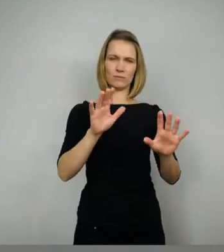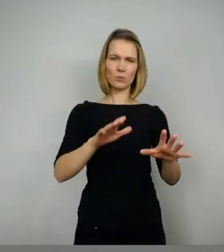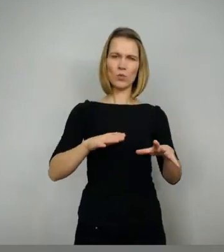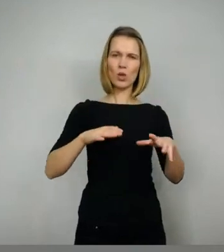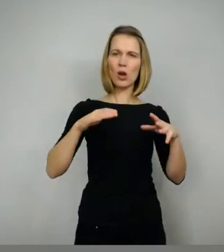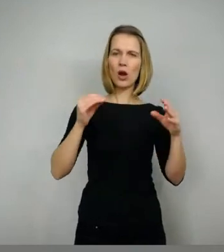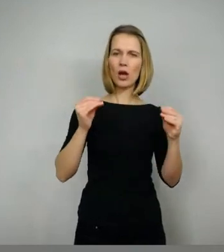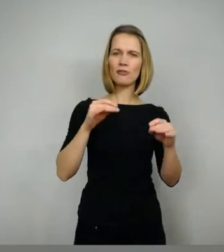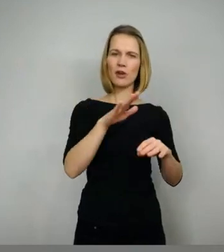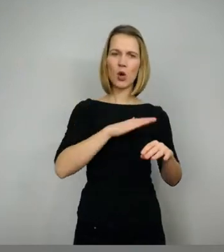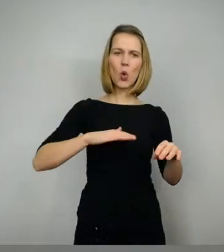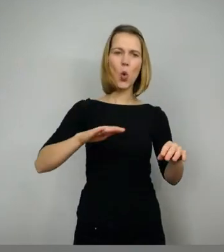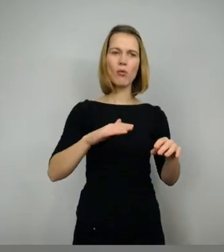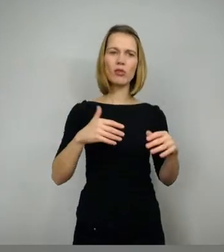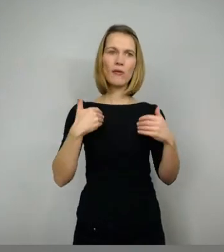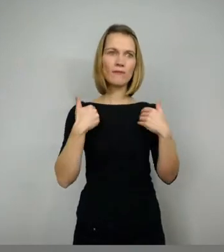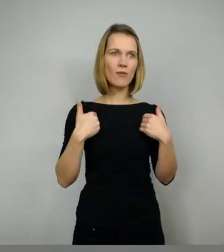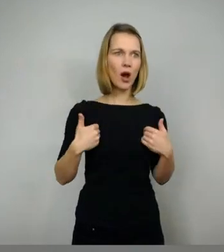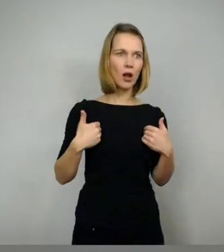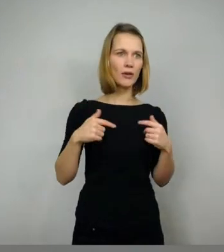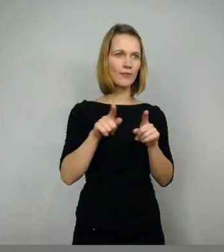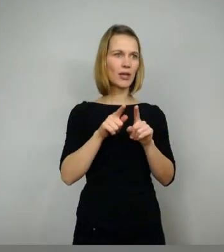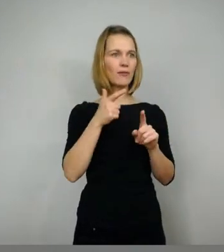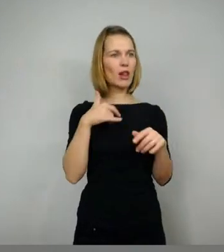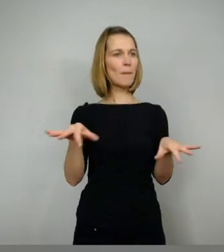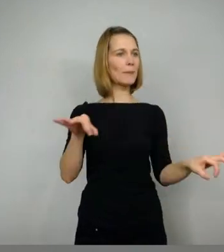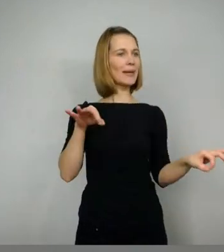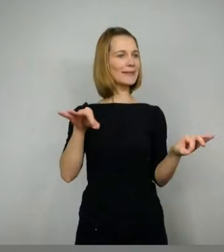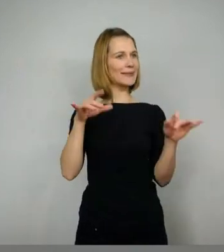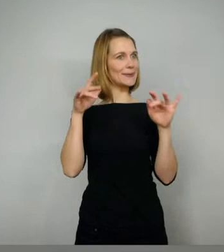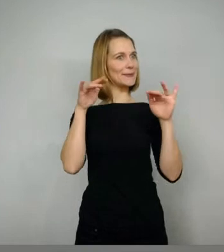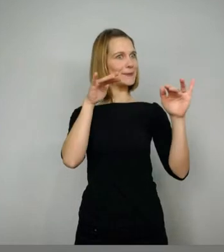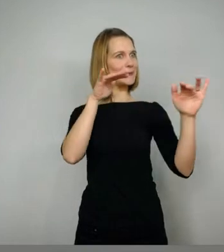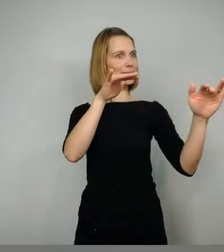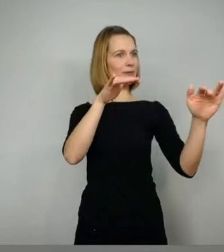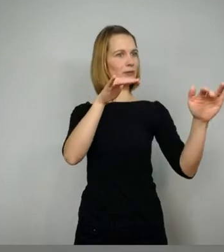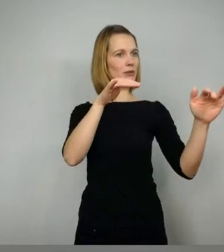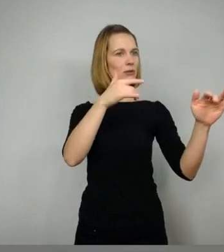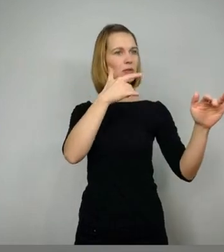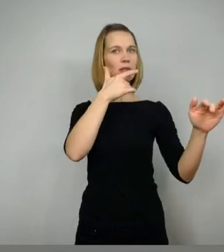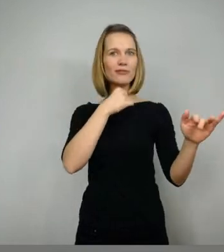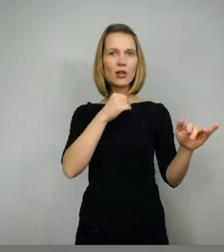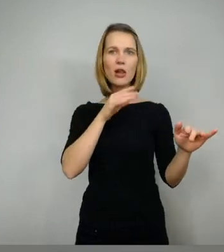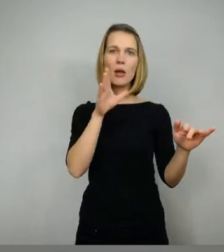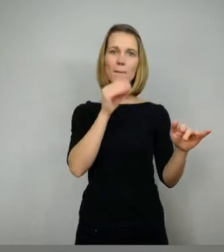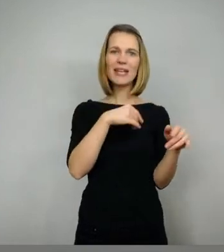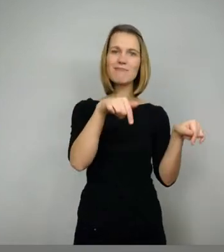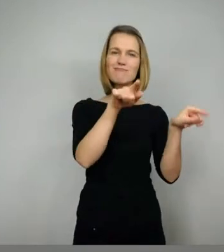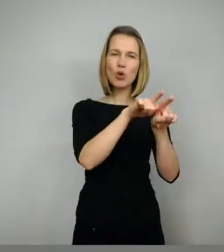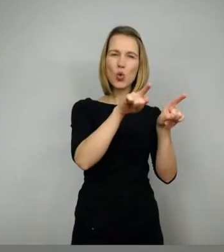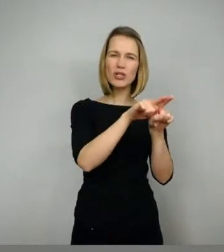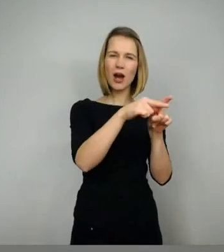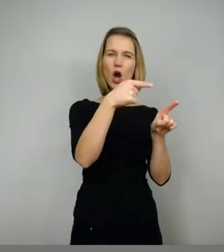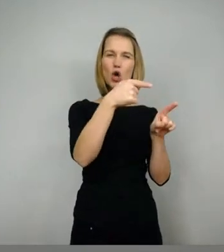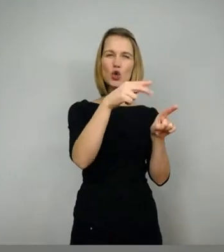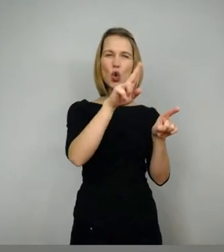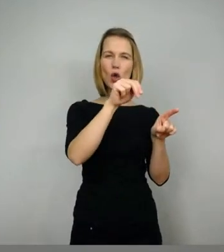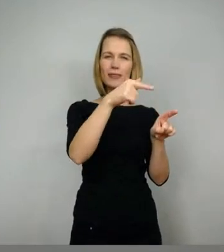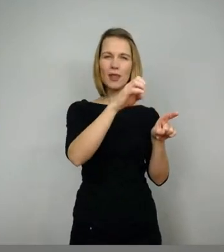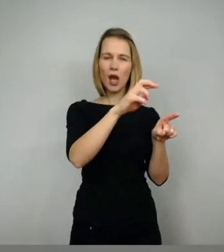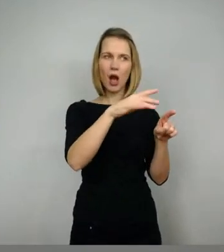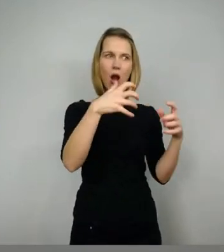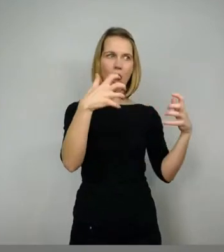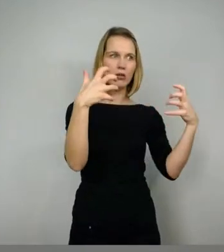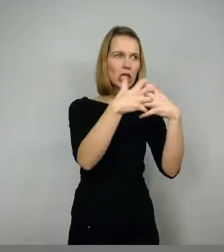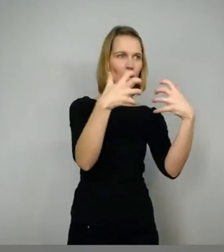nicht wie jemand, der jetzt gerne um die Prinzessin werben möchte. Er möchte nämlich gerne mit Gunther um sein Königreich kämpfen. Das reden sie ihm aber aus und er beschließt jetzt erstmal